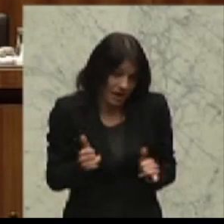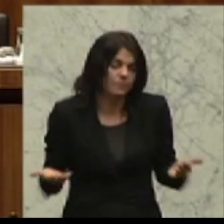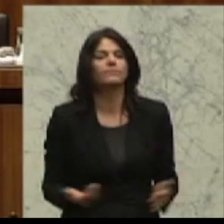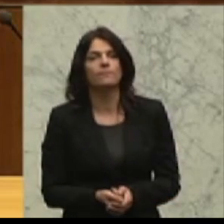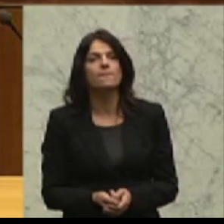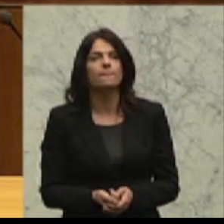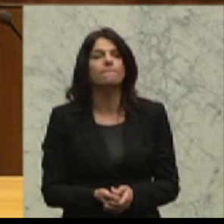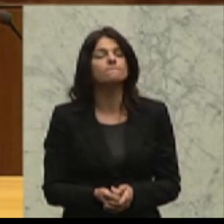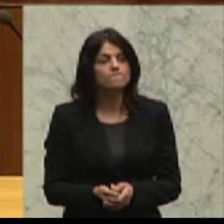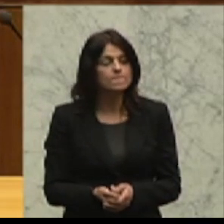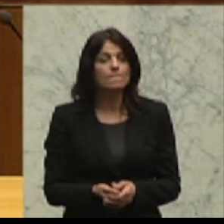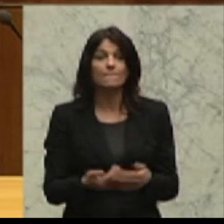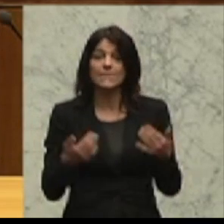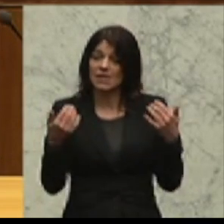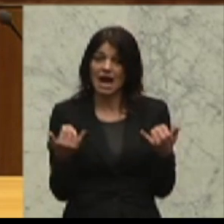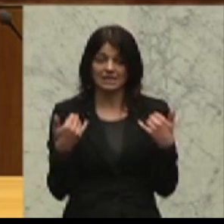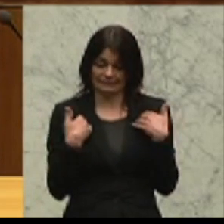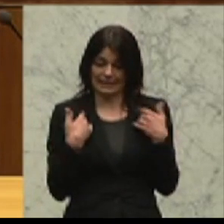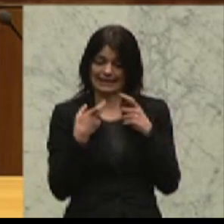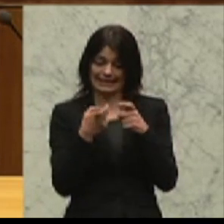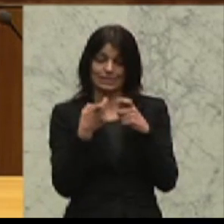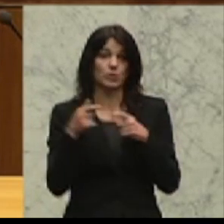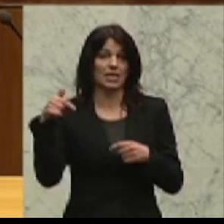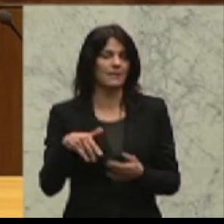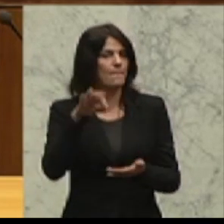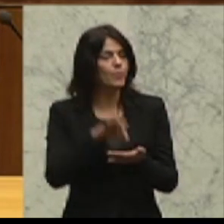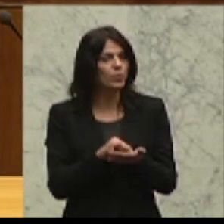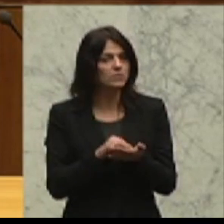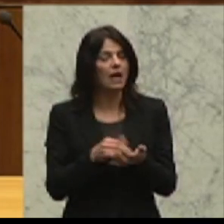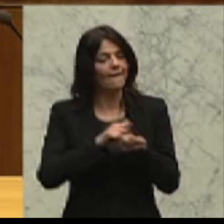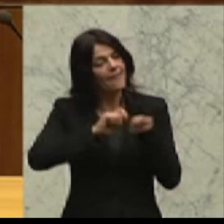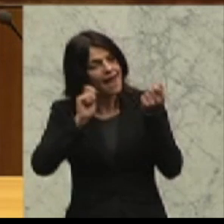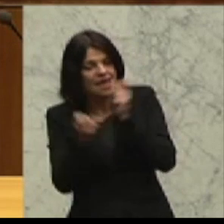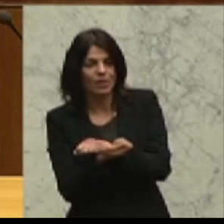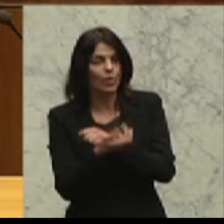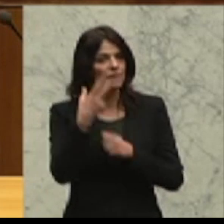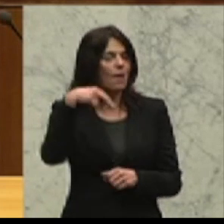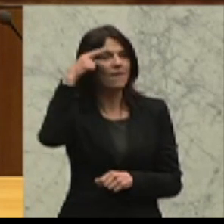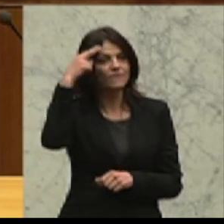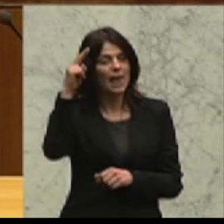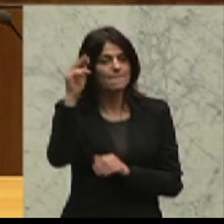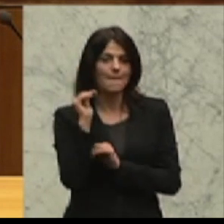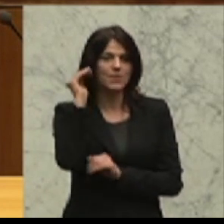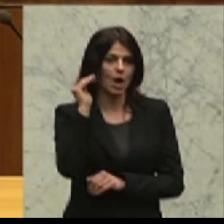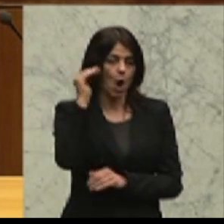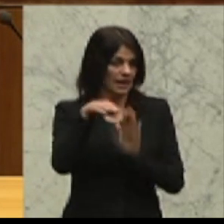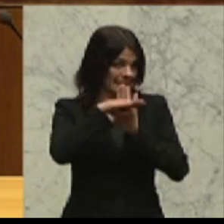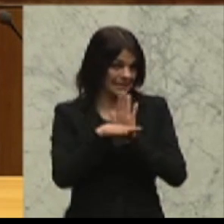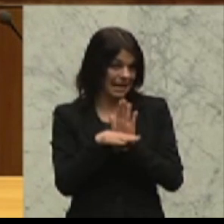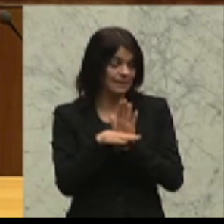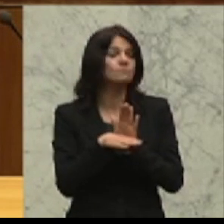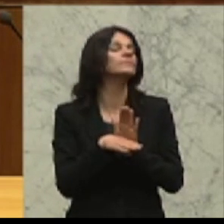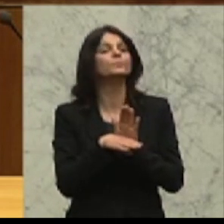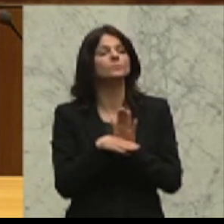Wir debattieren bei diesem Punkt eine Änderung zum Fremdenbehördengesetz und haben